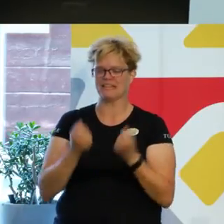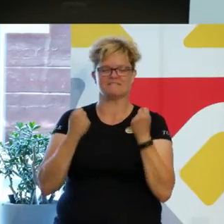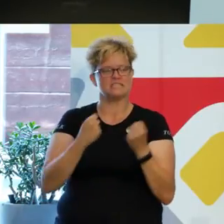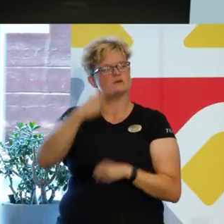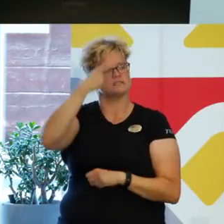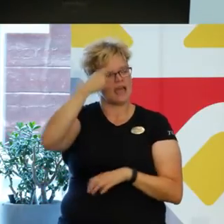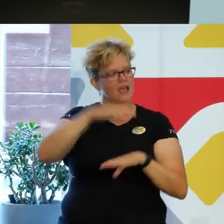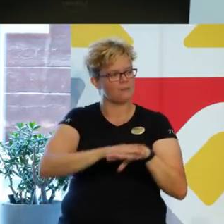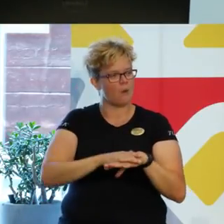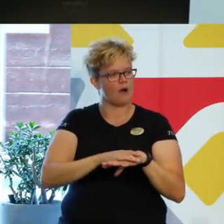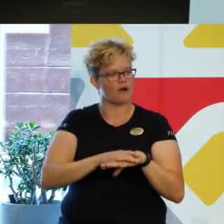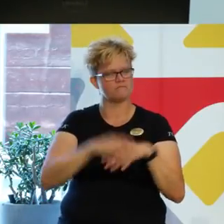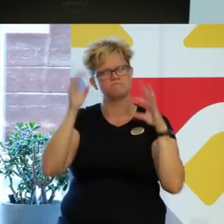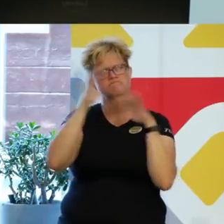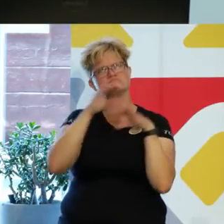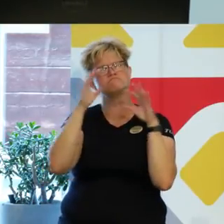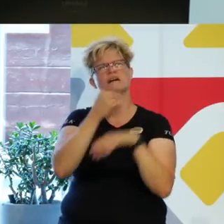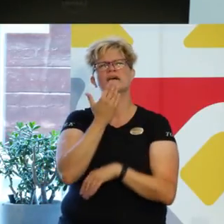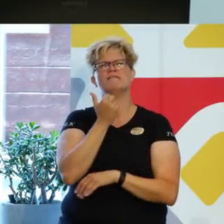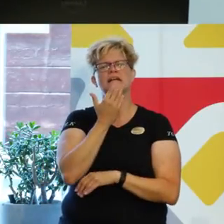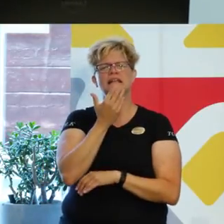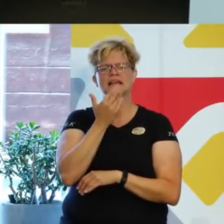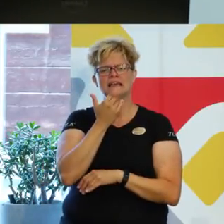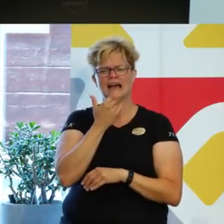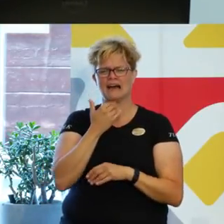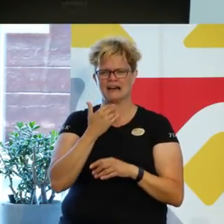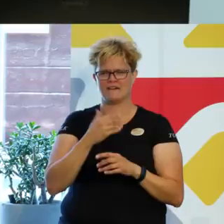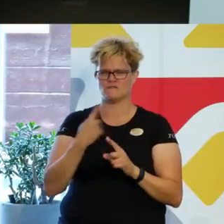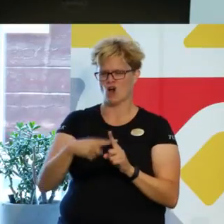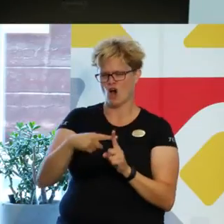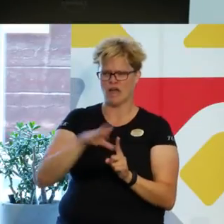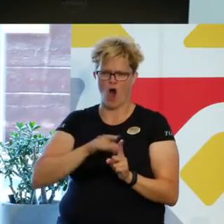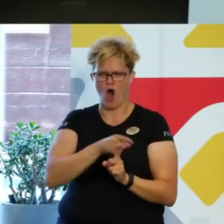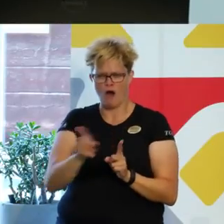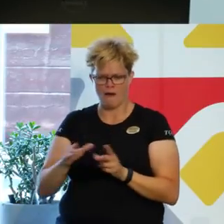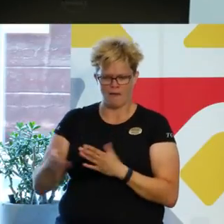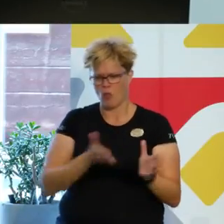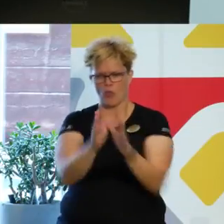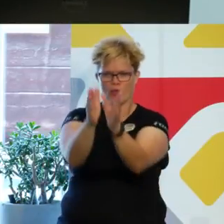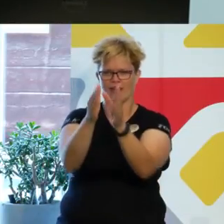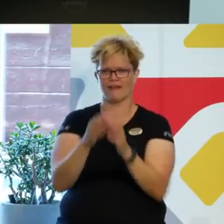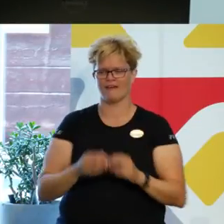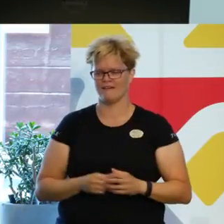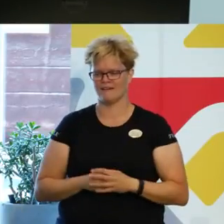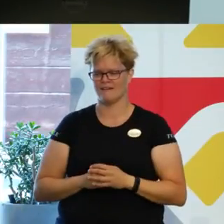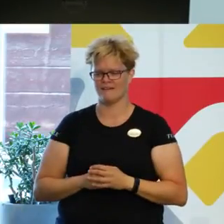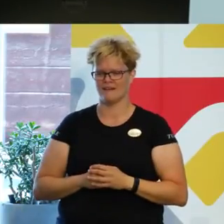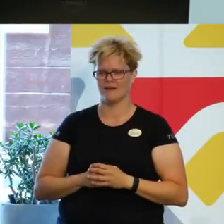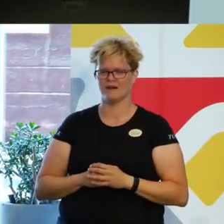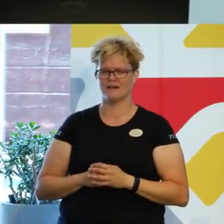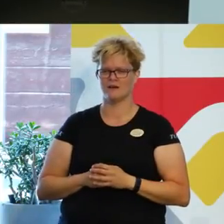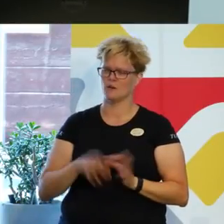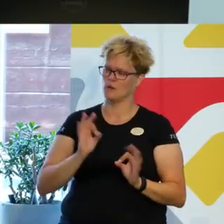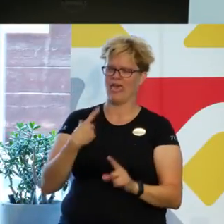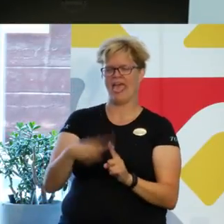reflektera över vilka gräddfiler, vilka ingångar som det är